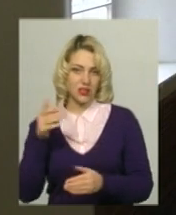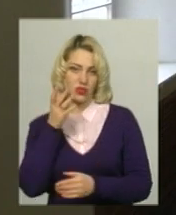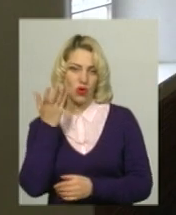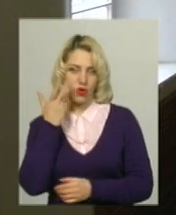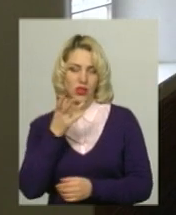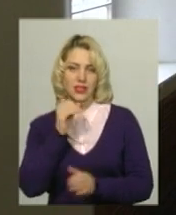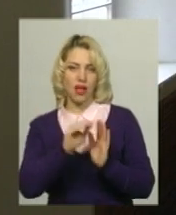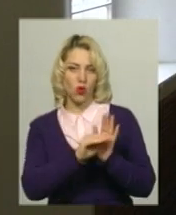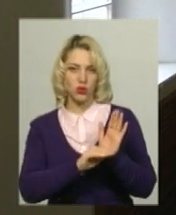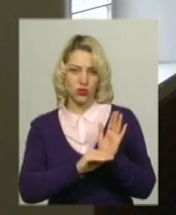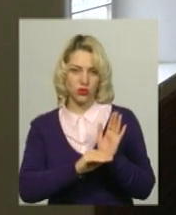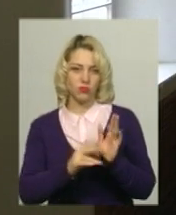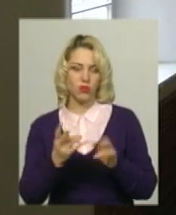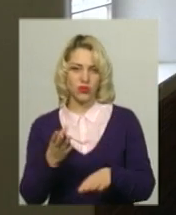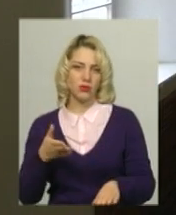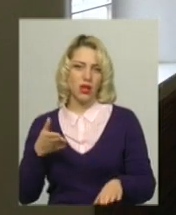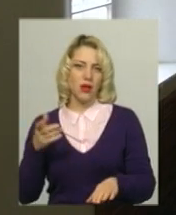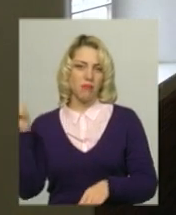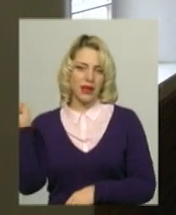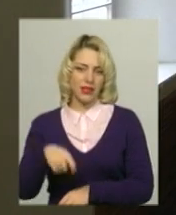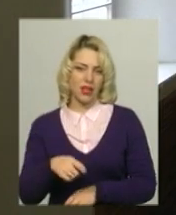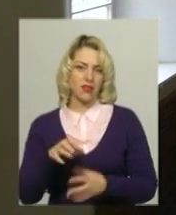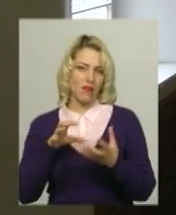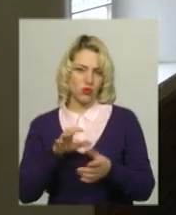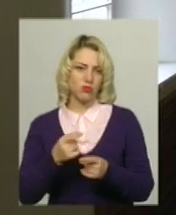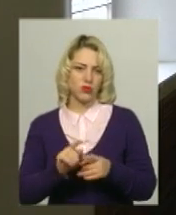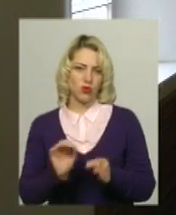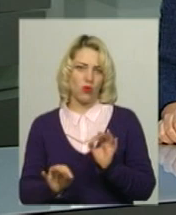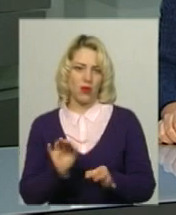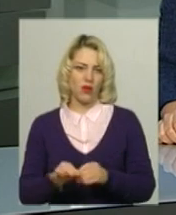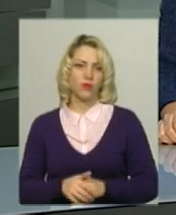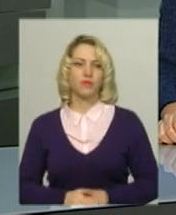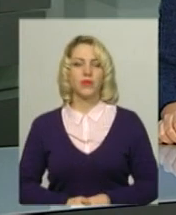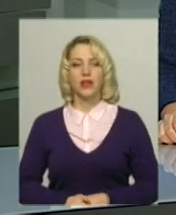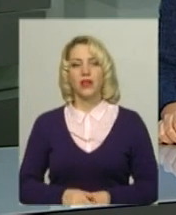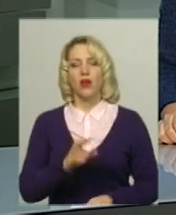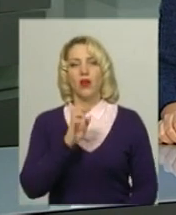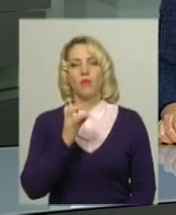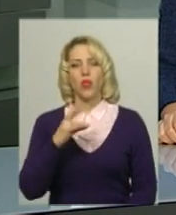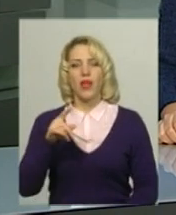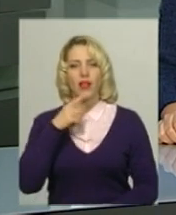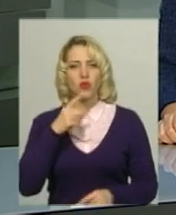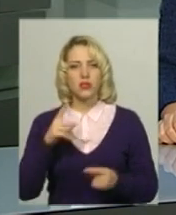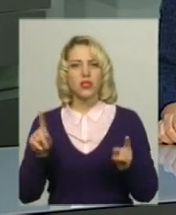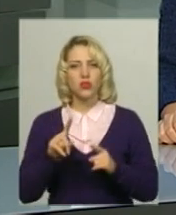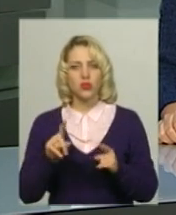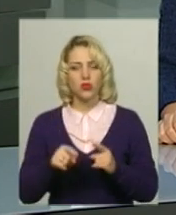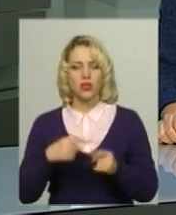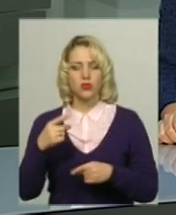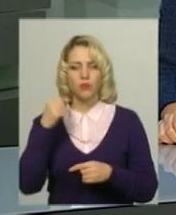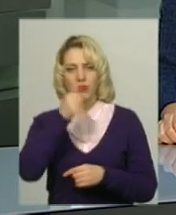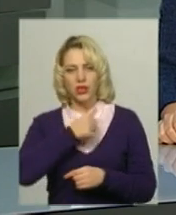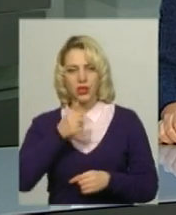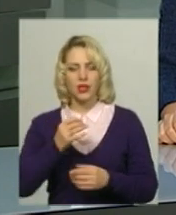за розкладом приїхати автобус. Це абсолютно нормально. Андрій Бондаренко зазначив, на наступний рік на